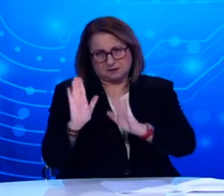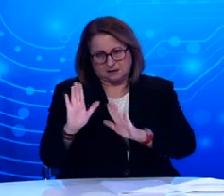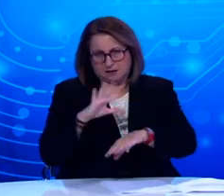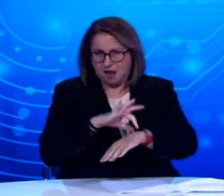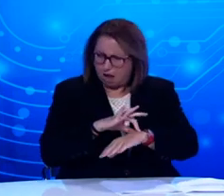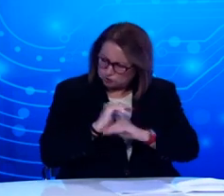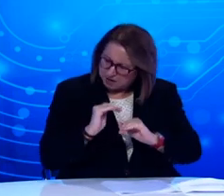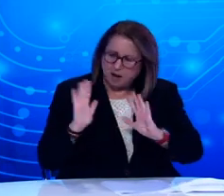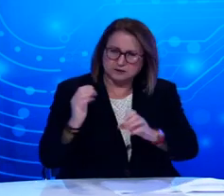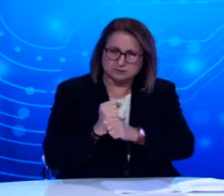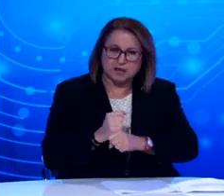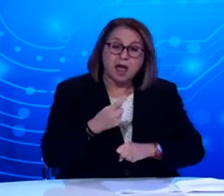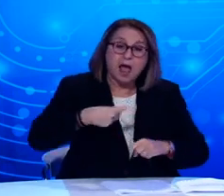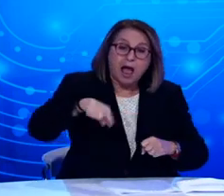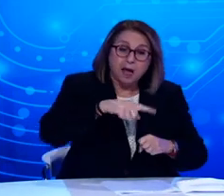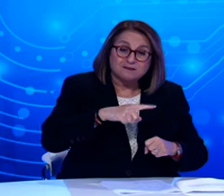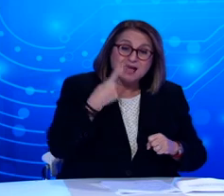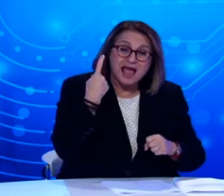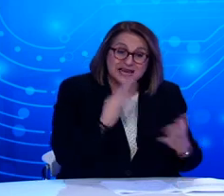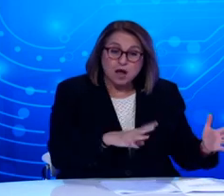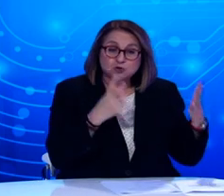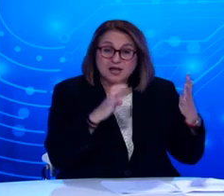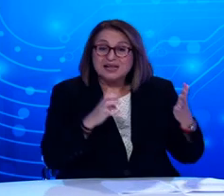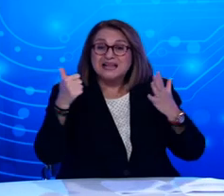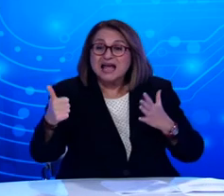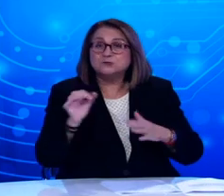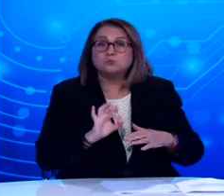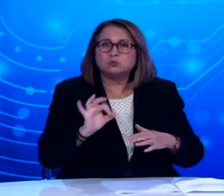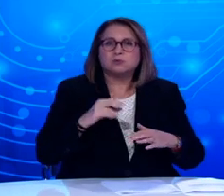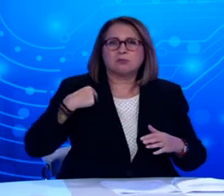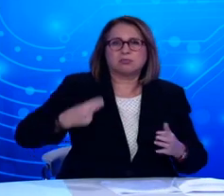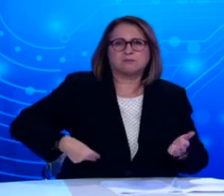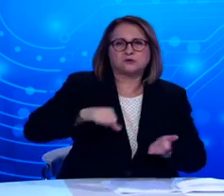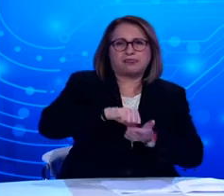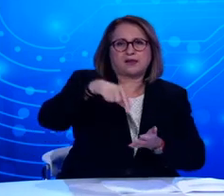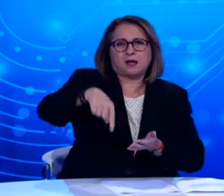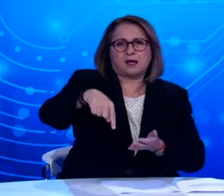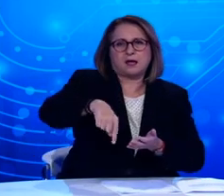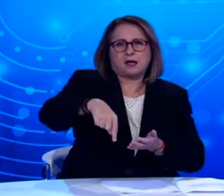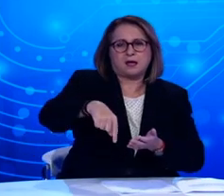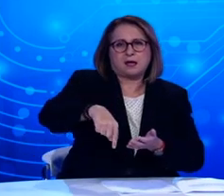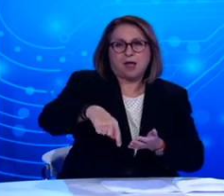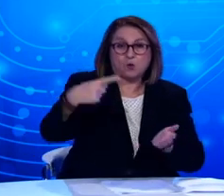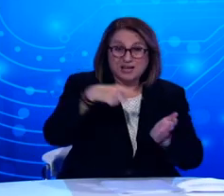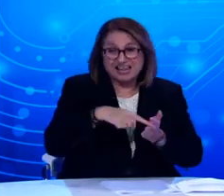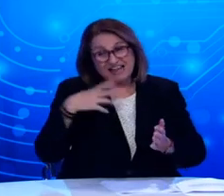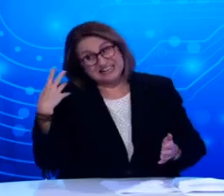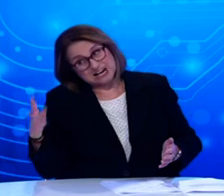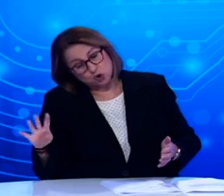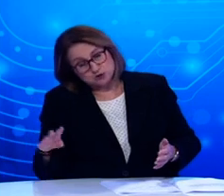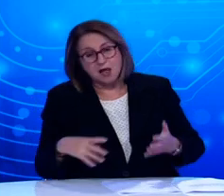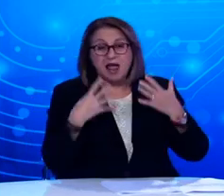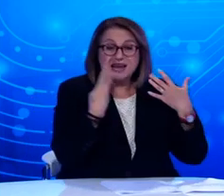966 είναι στο Δήμο Αθηναίων. Γι' αυτό και για τις γειτονιές αυτές της Αθήνας, η κυβέρνηση σε